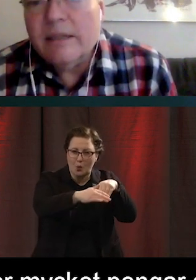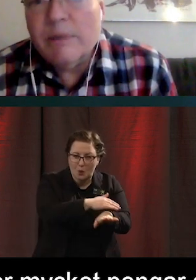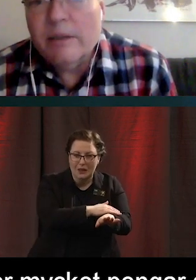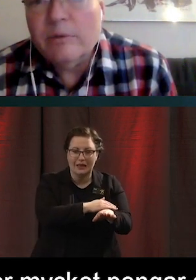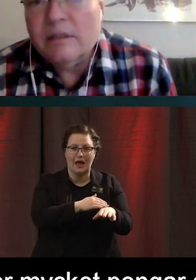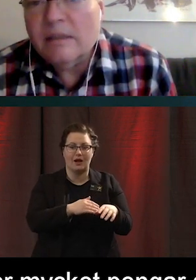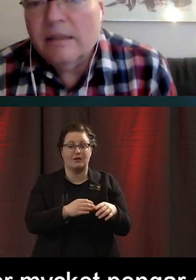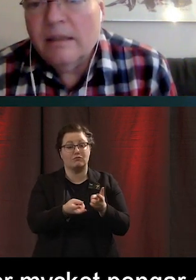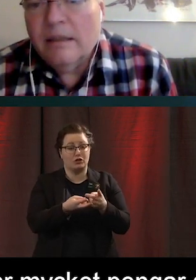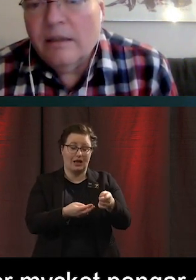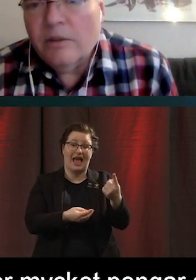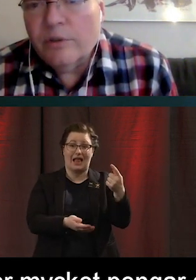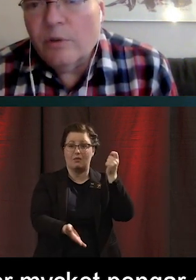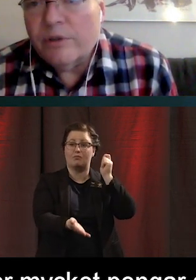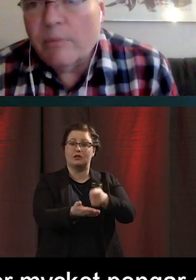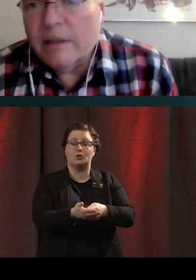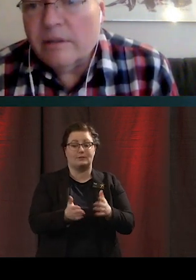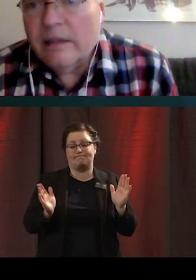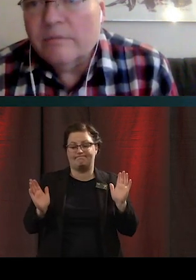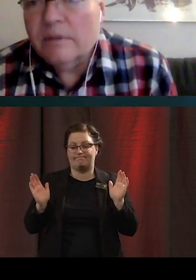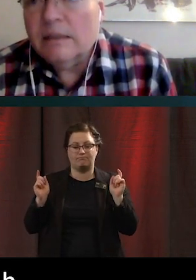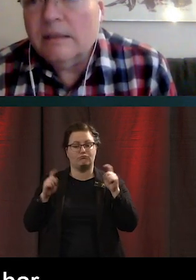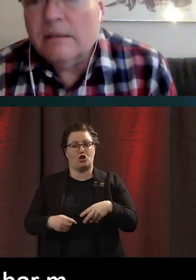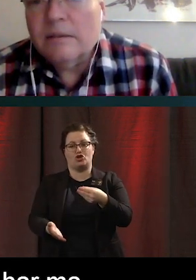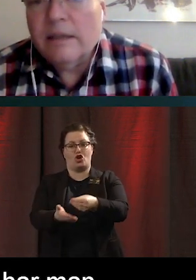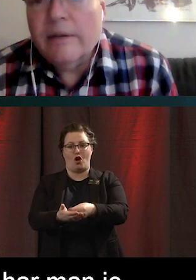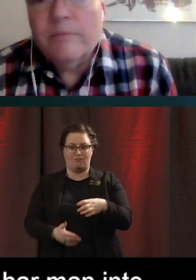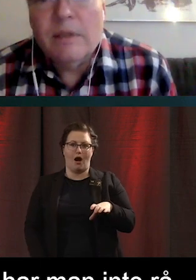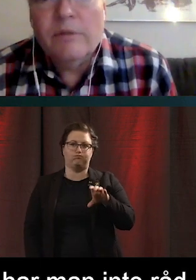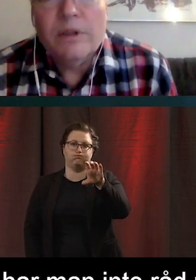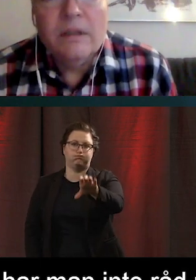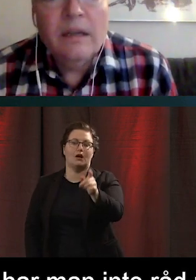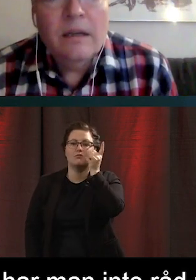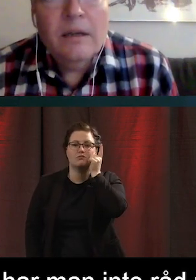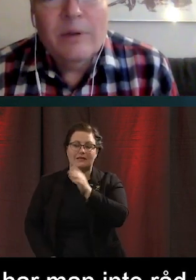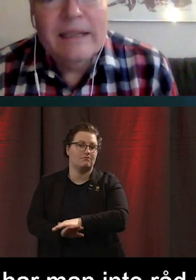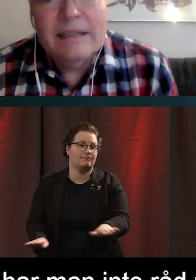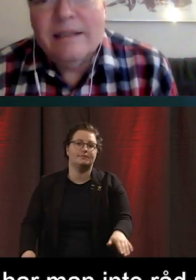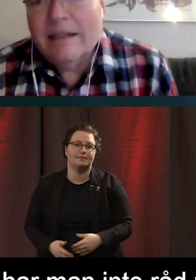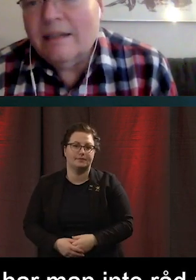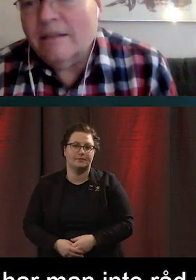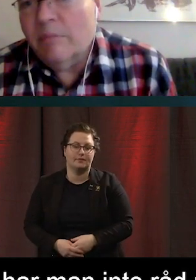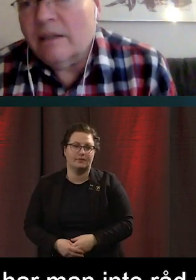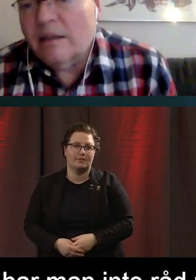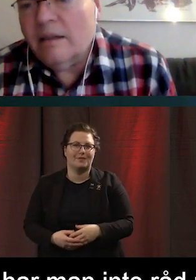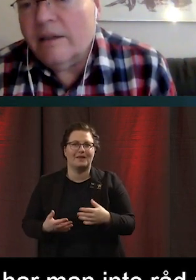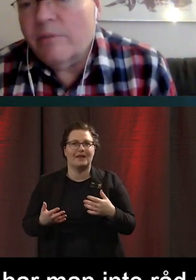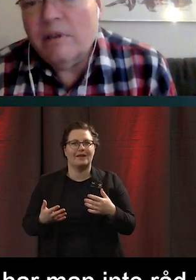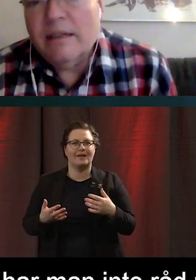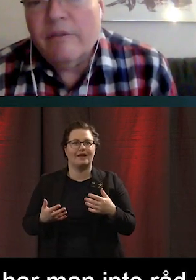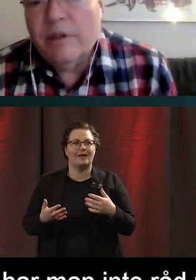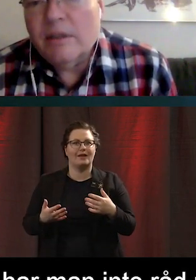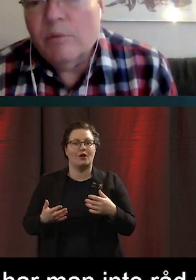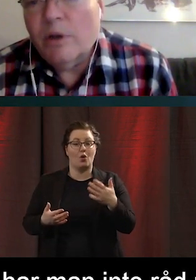nödvändigt beslutat. Jag har inte råd att köpa en sån här telefon. Och det är inte säkert att man kan